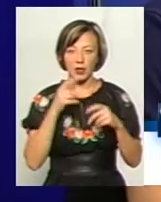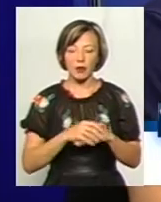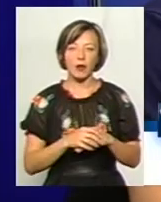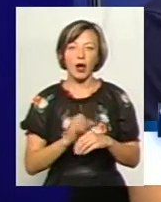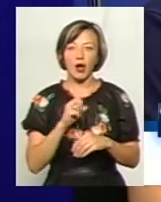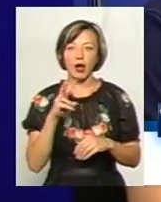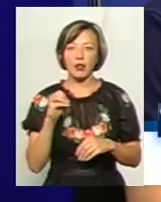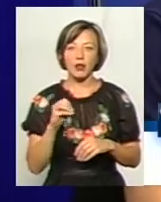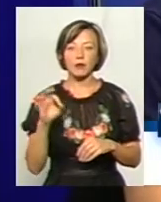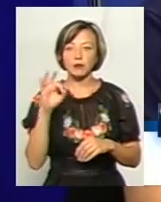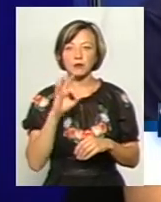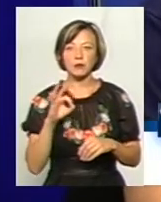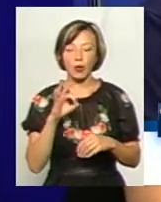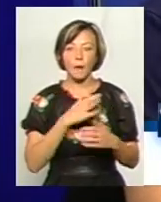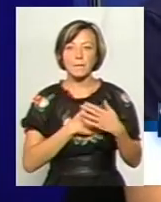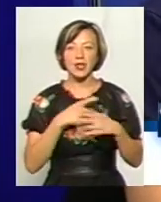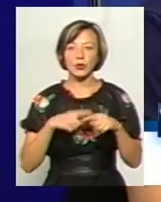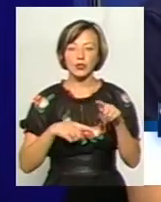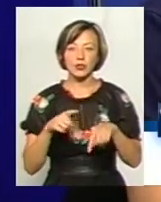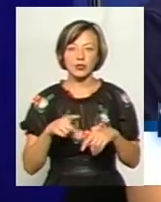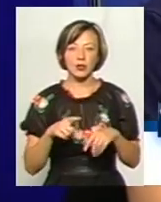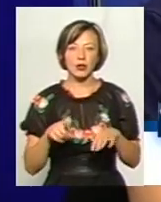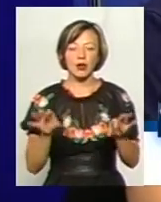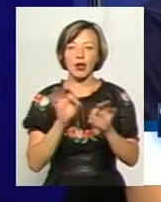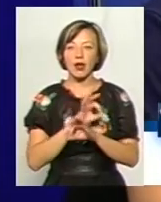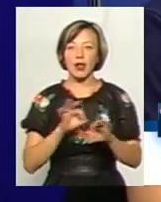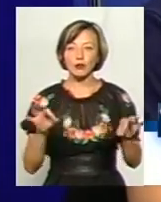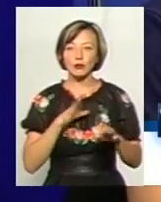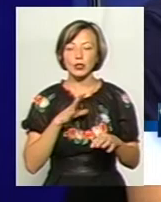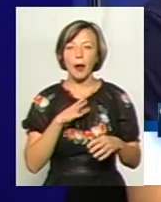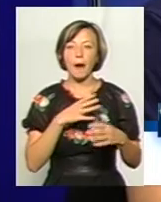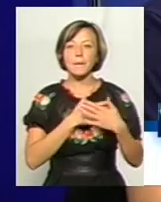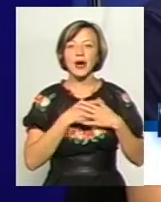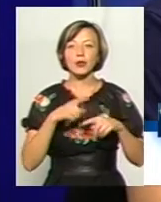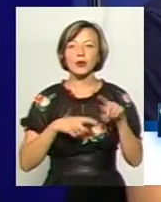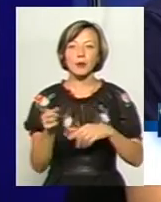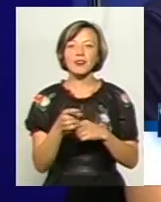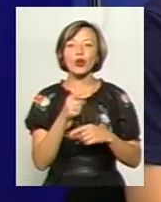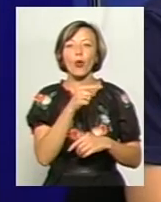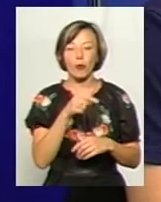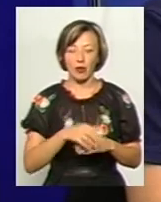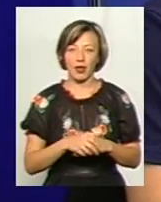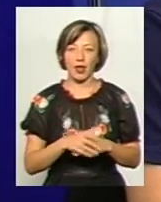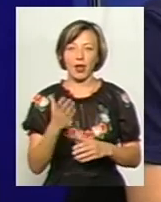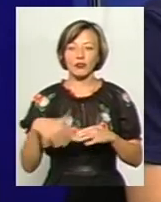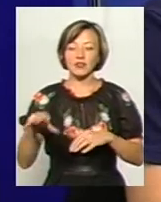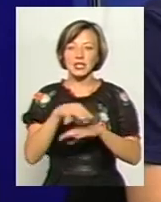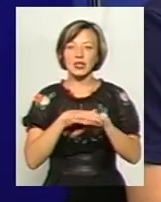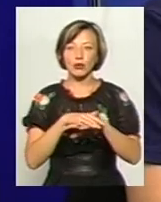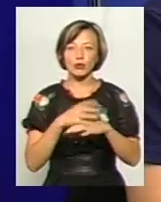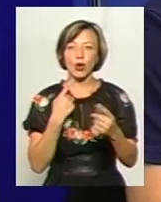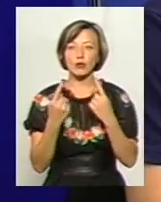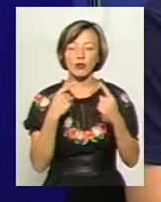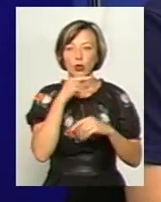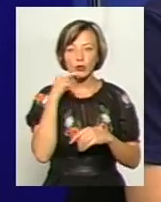сказав стосовно патріотичності. Класно вам бути патріотами в Тернополі. Тобто, якщо все середовище розмовляє російською,